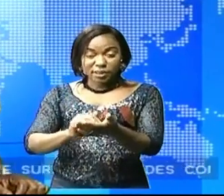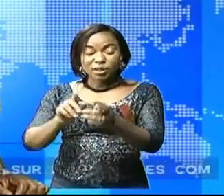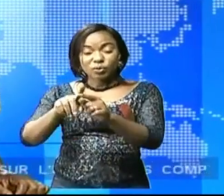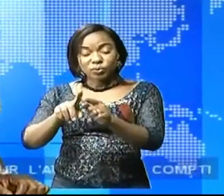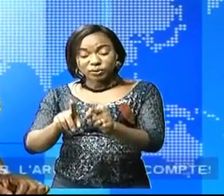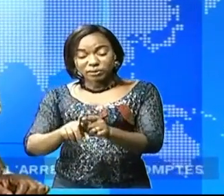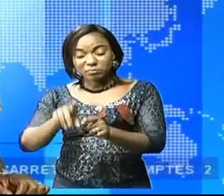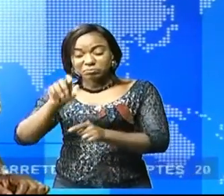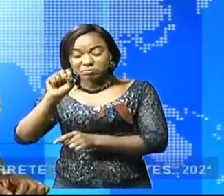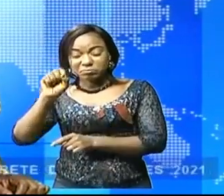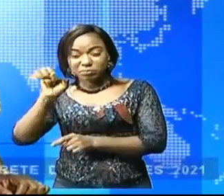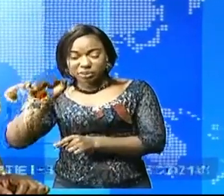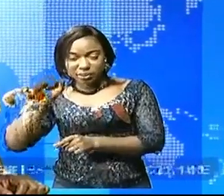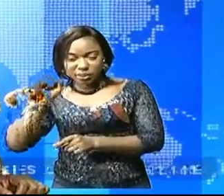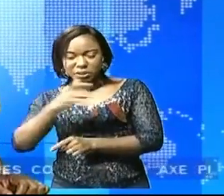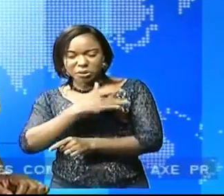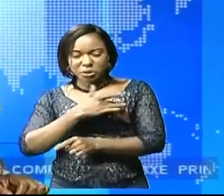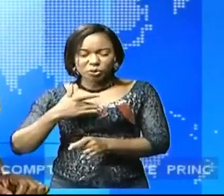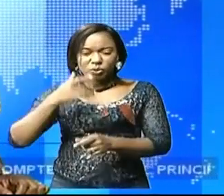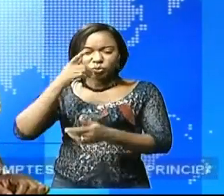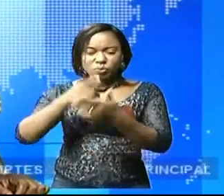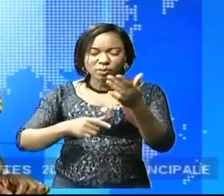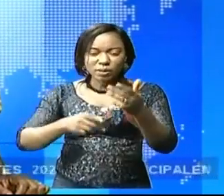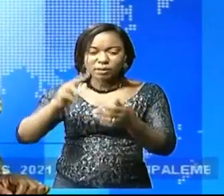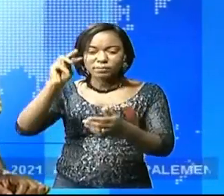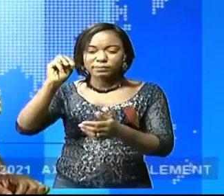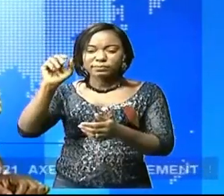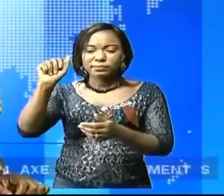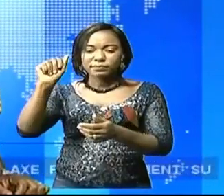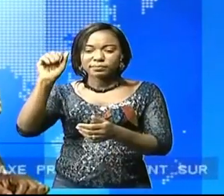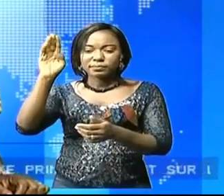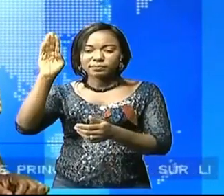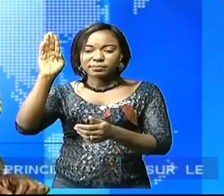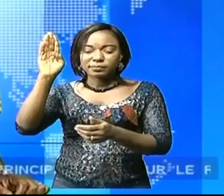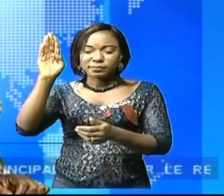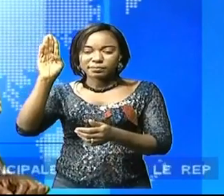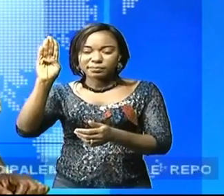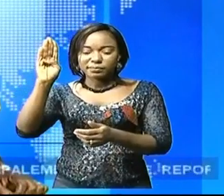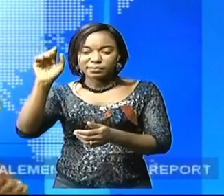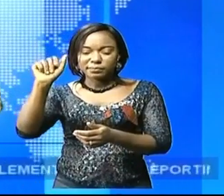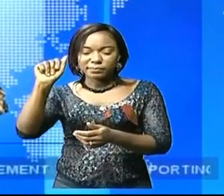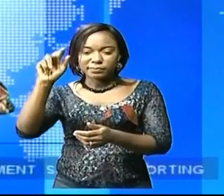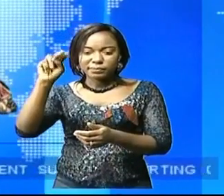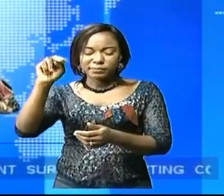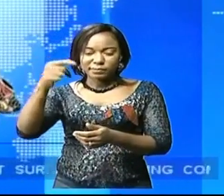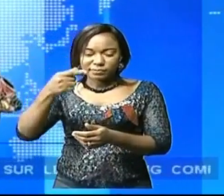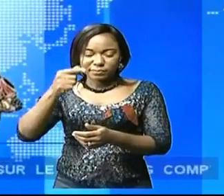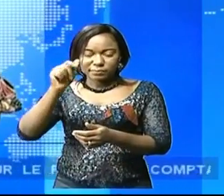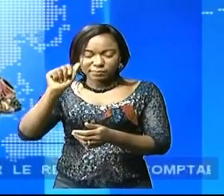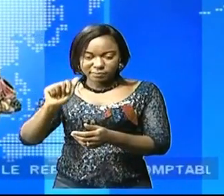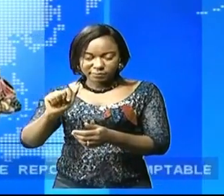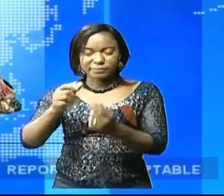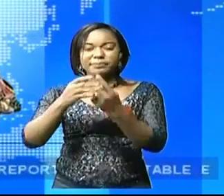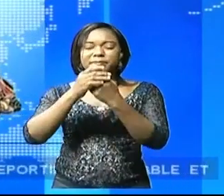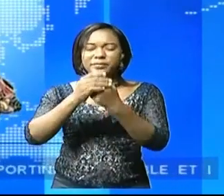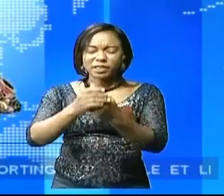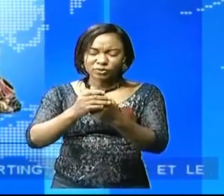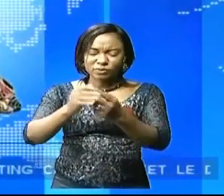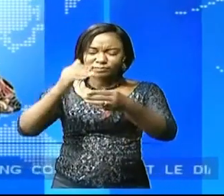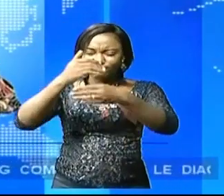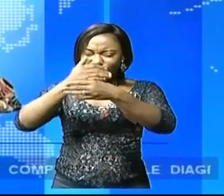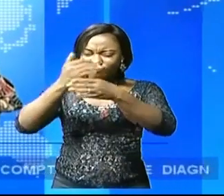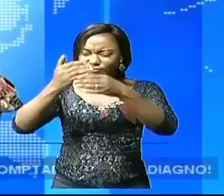SS, connu sous le nom de l'hôpital de Mabanga, sera doté d'un nouveau bâtiment moderne et des équipements pour une prise en charge